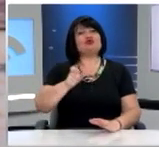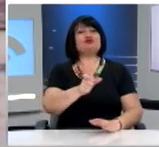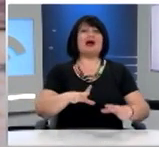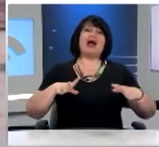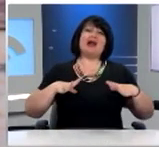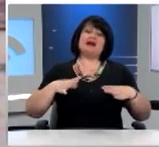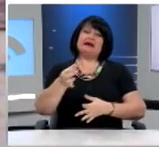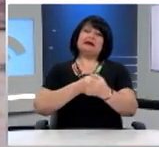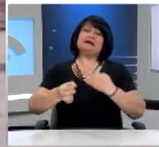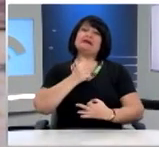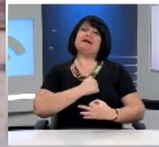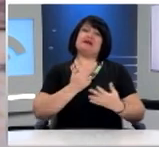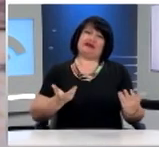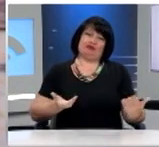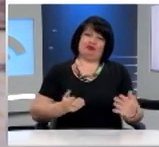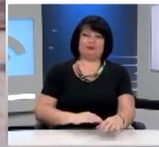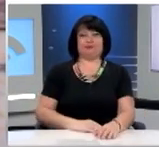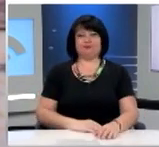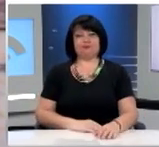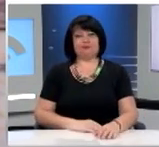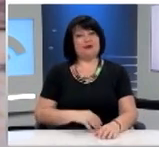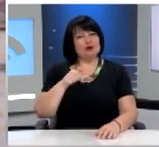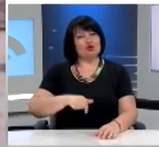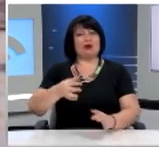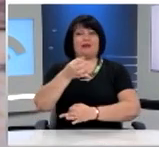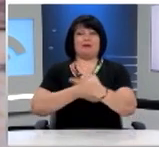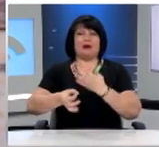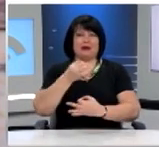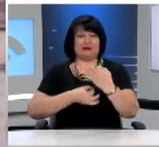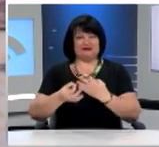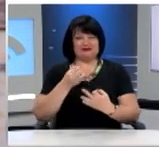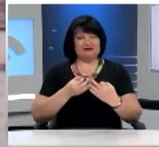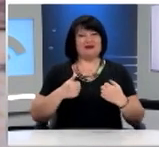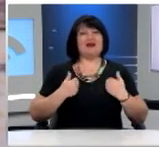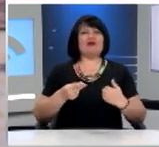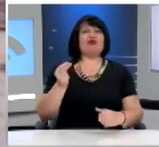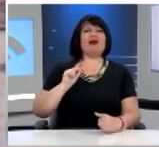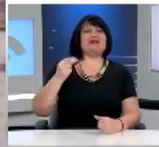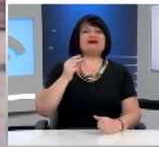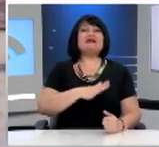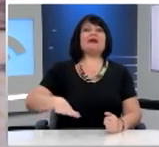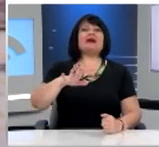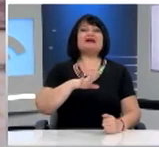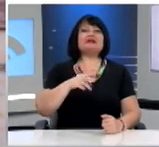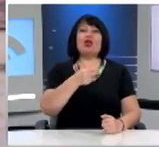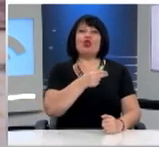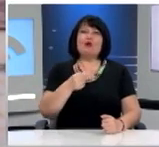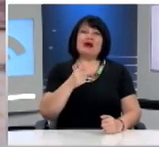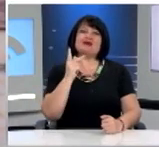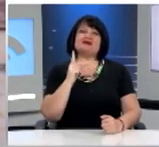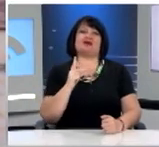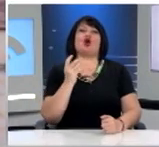άνεση τις απόψεις τους. Το λόγο έχει ο έφηβος Βουλευτής Επικρατείας κ. Θωμάς